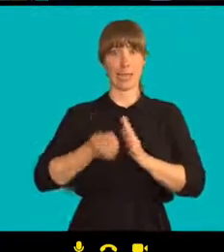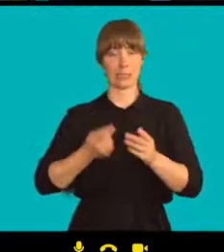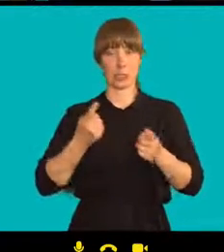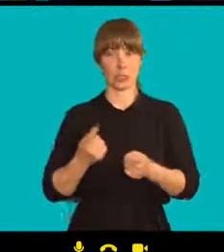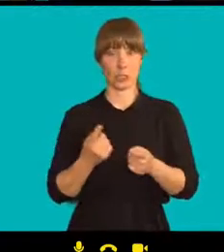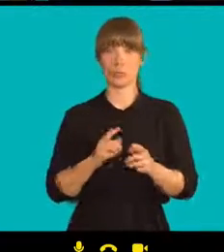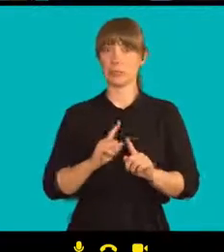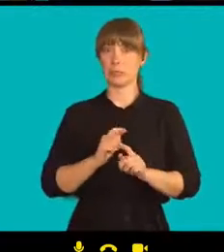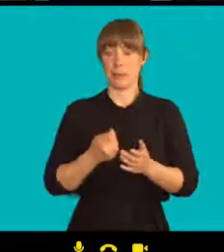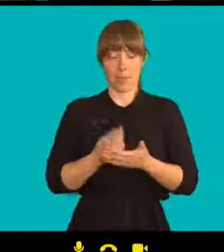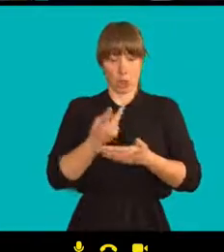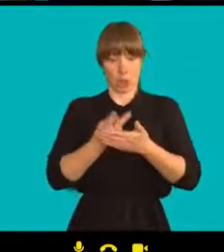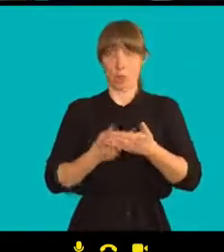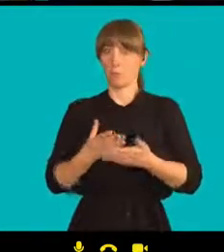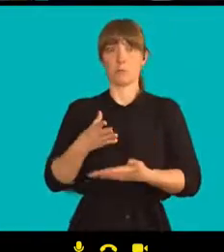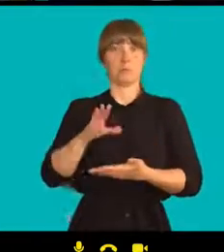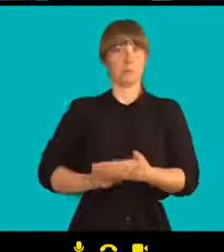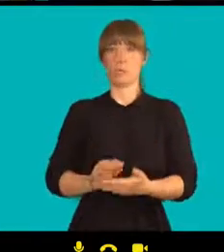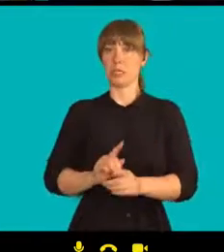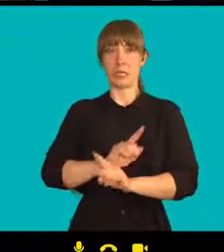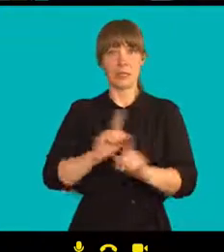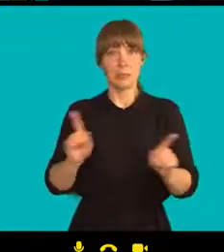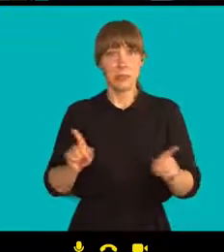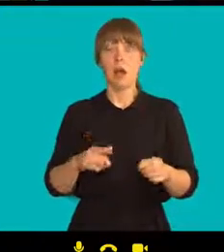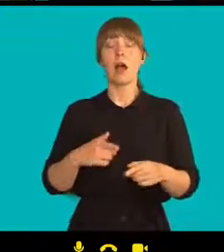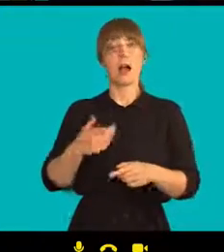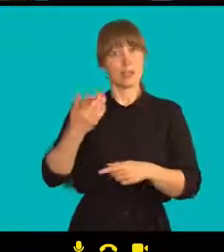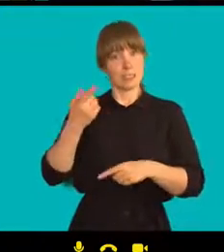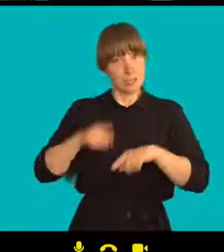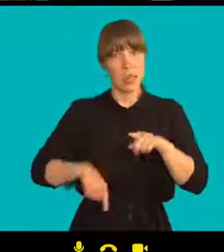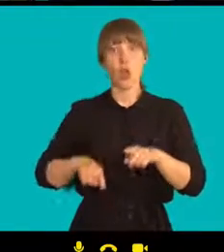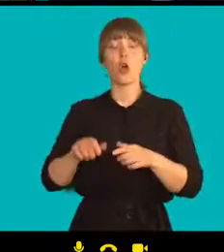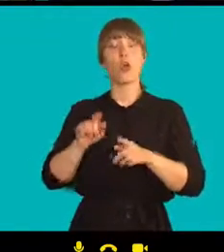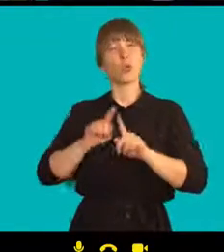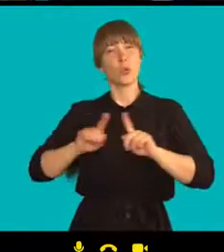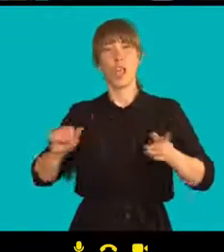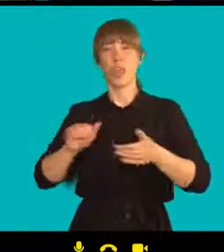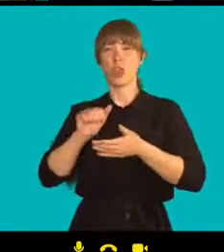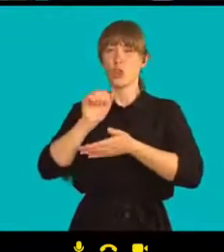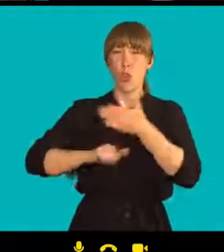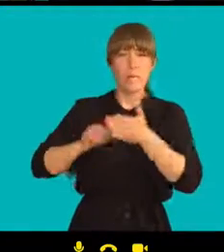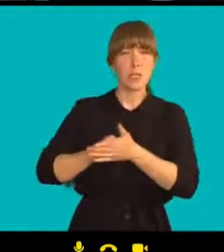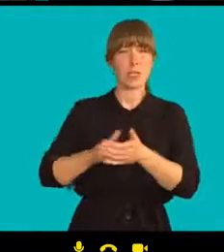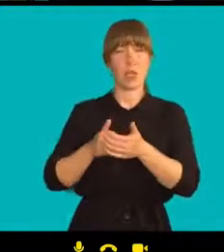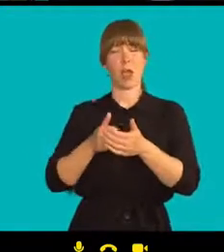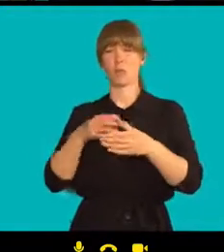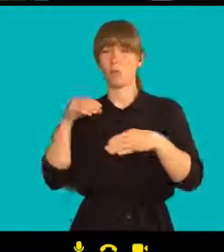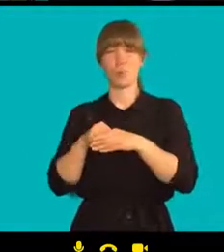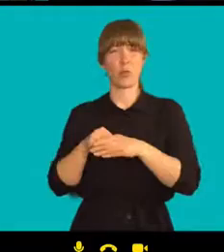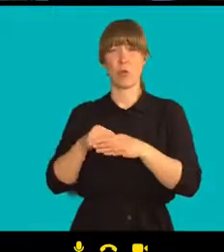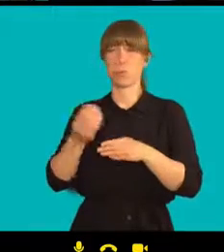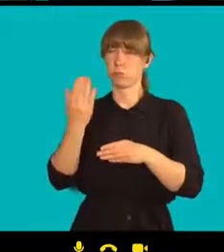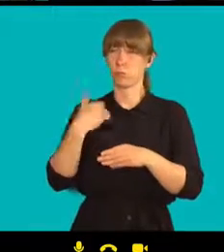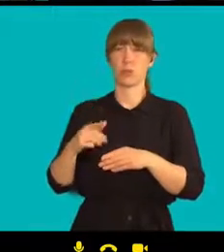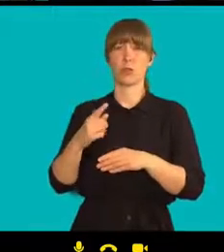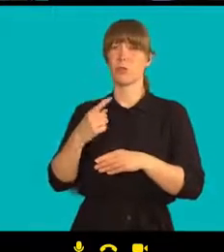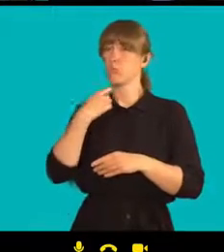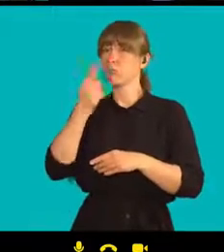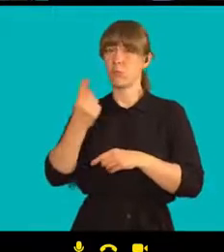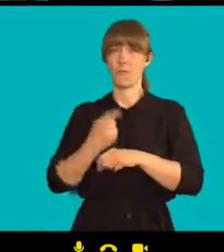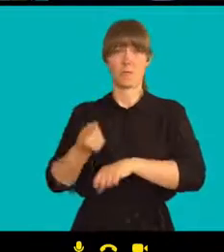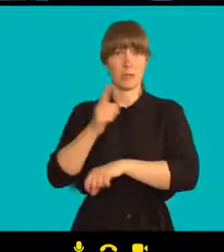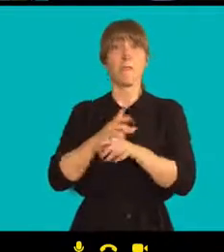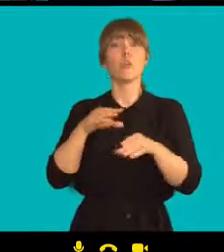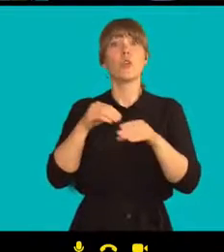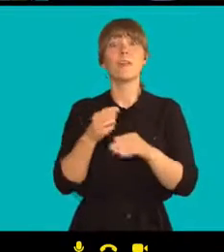a známe trestní sníhání novinářů za jejich činnost. Dvanáct zástupců médií je dnes ve